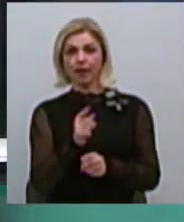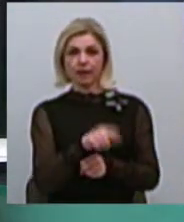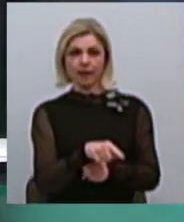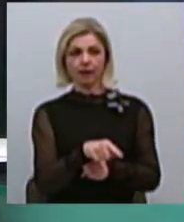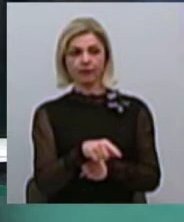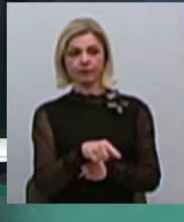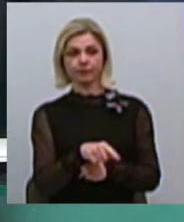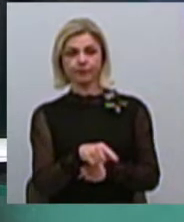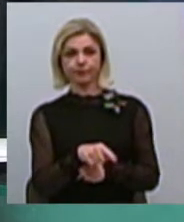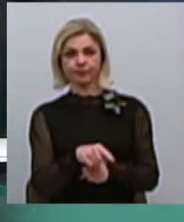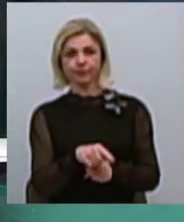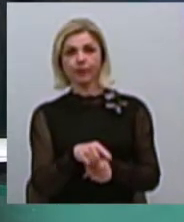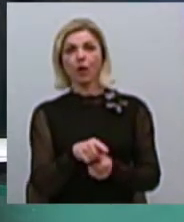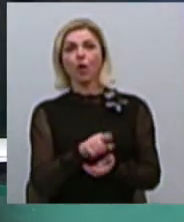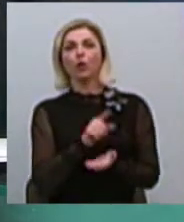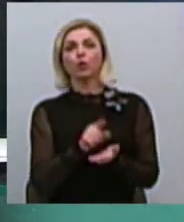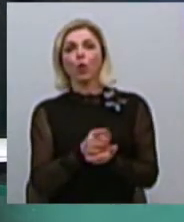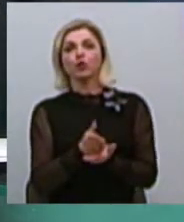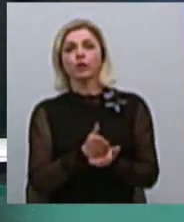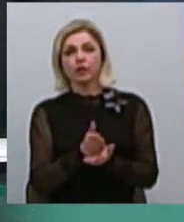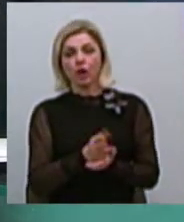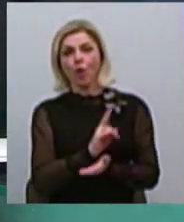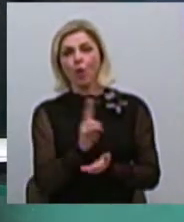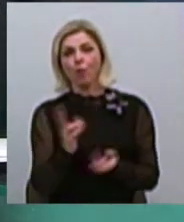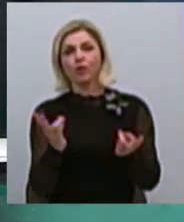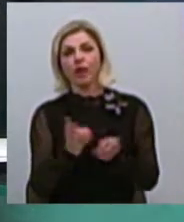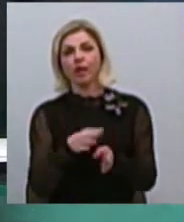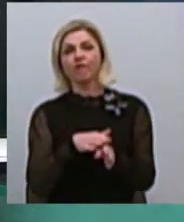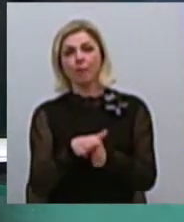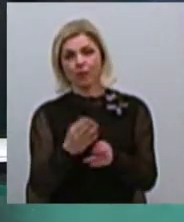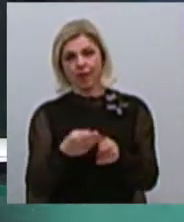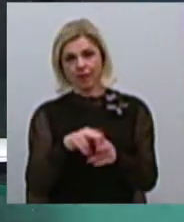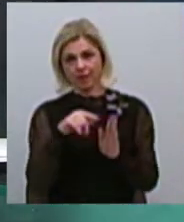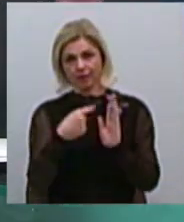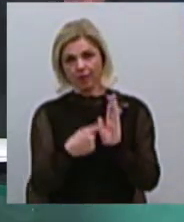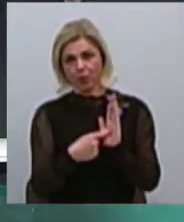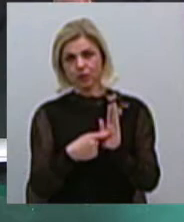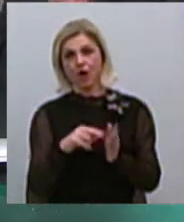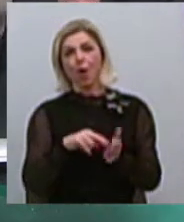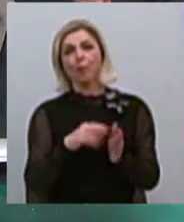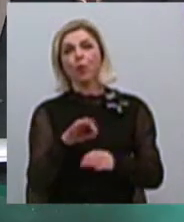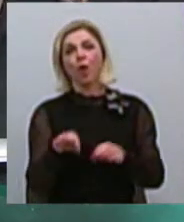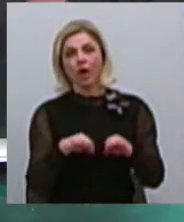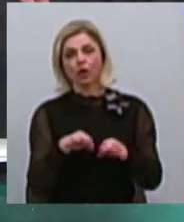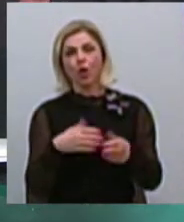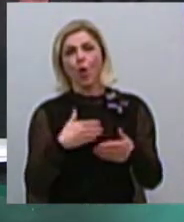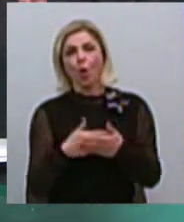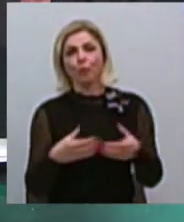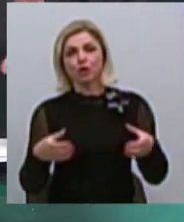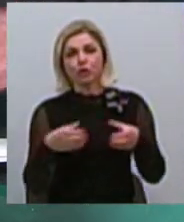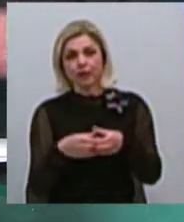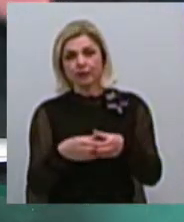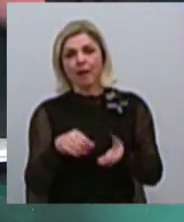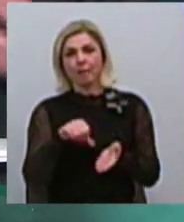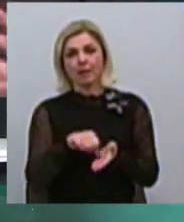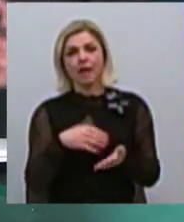скажімо так, дознастних лиц, кому следует исполняти цей вопрос. Т.е. община, представители, активные